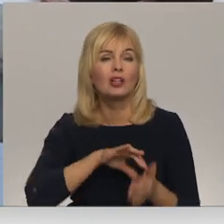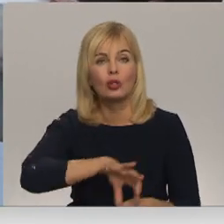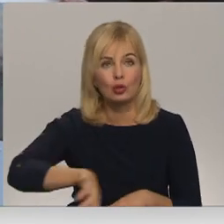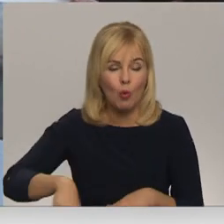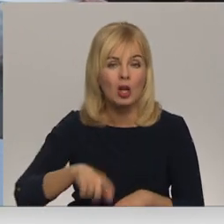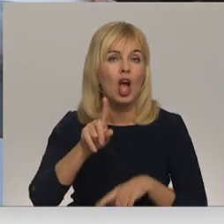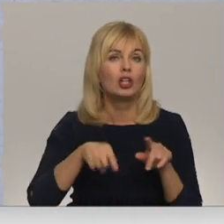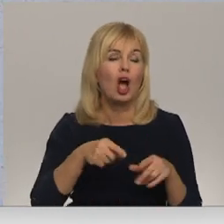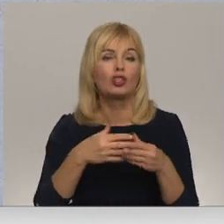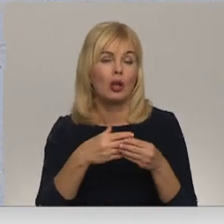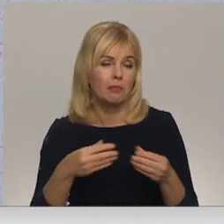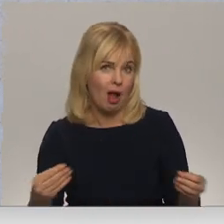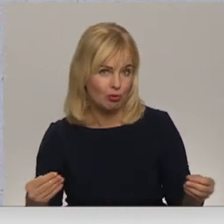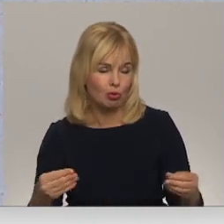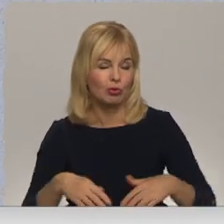mēdzot pazust.